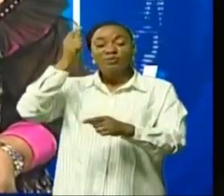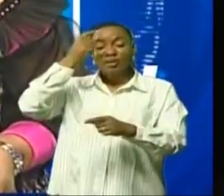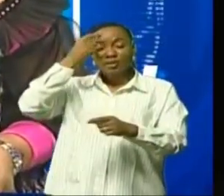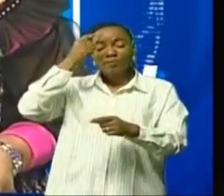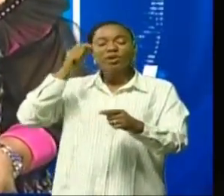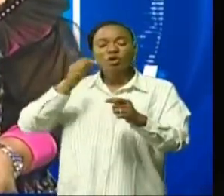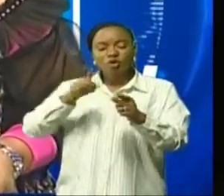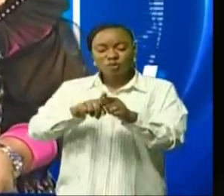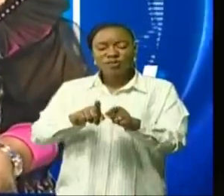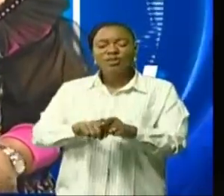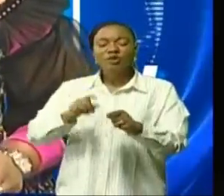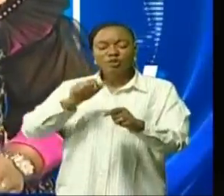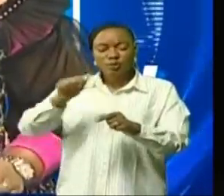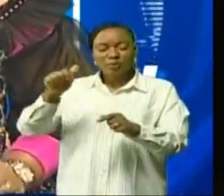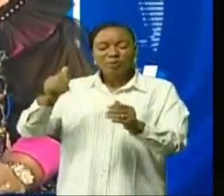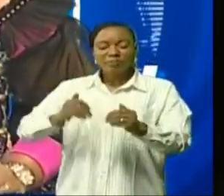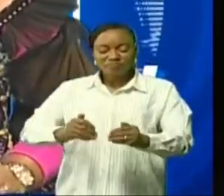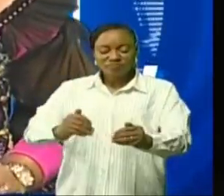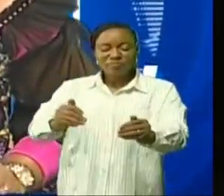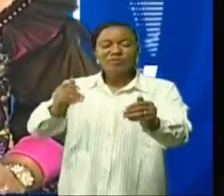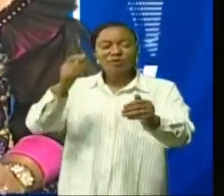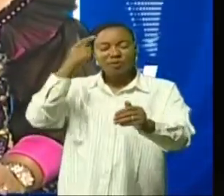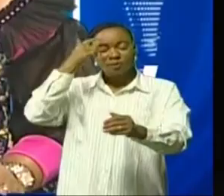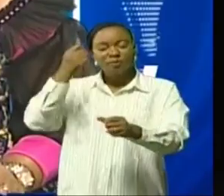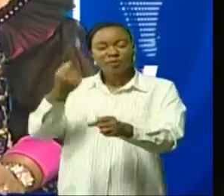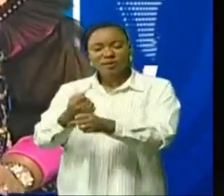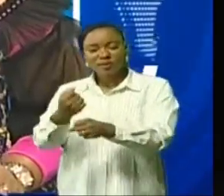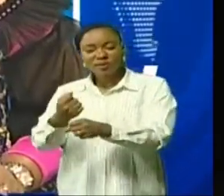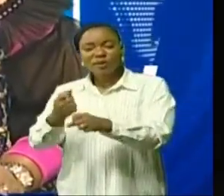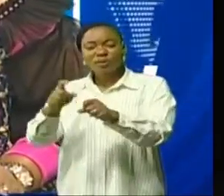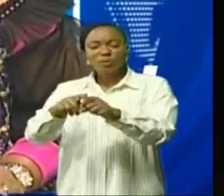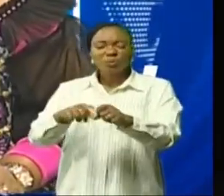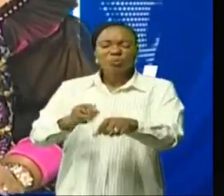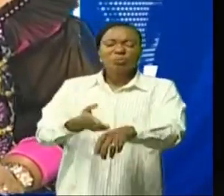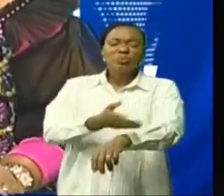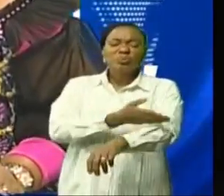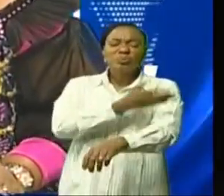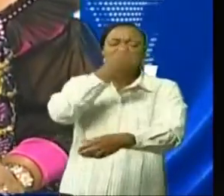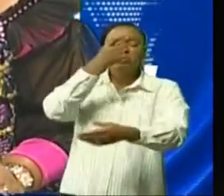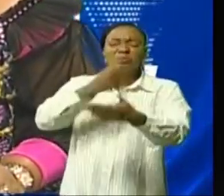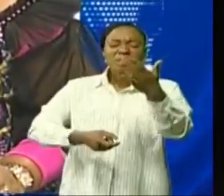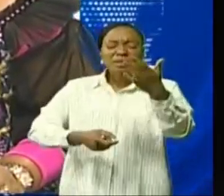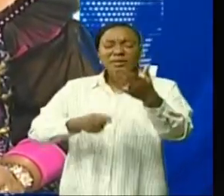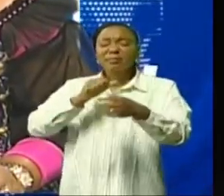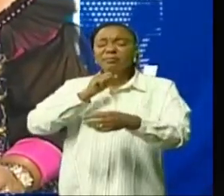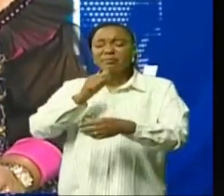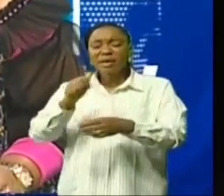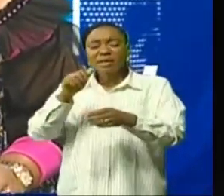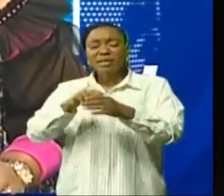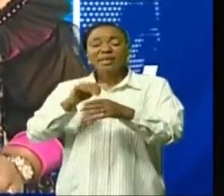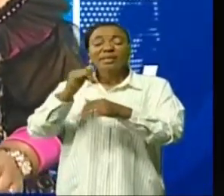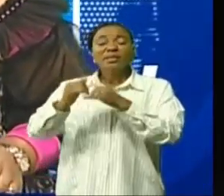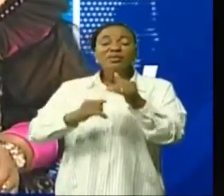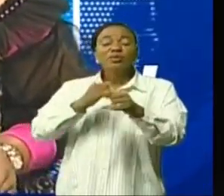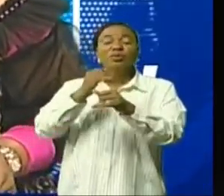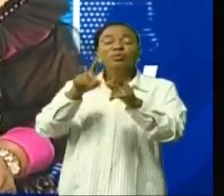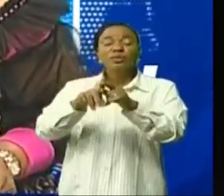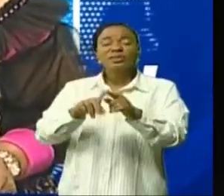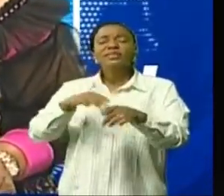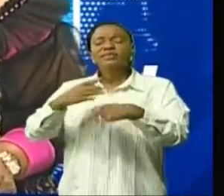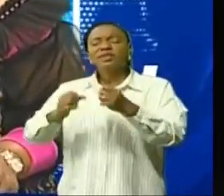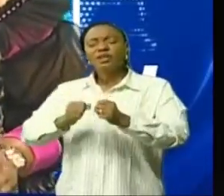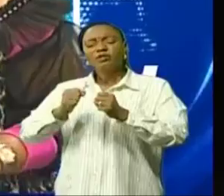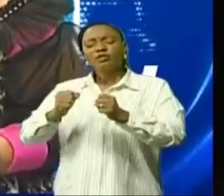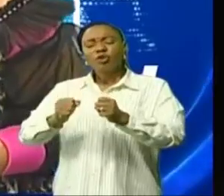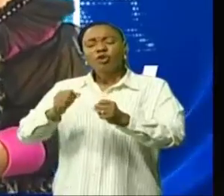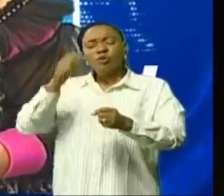'emploie à contenir les effets induits par la flambée de prix du pétrole à l'échelle internationale. Et en dépit de cette